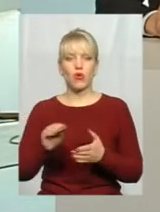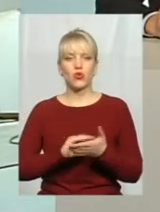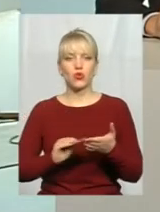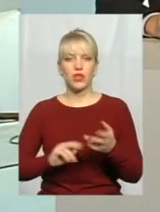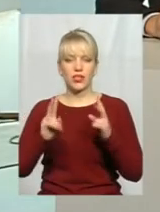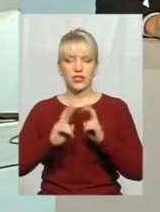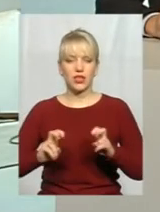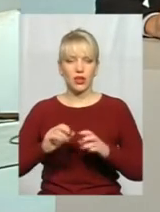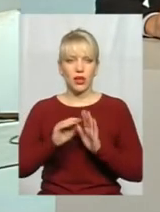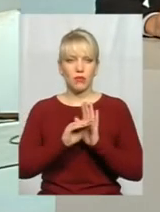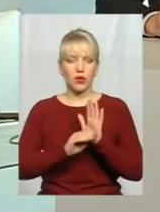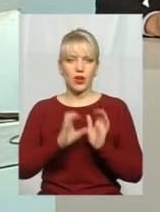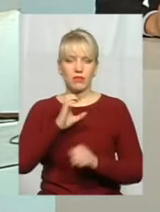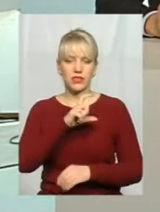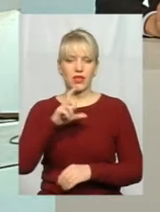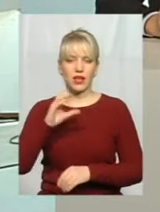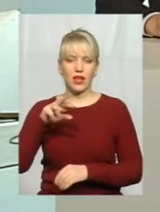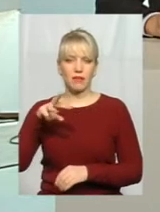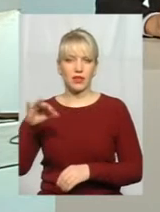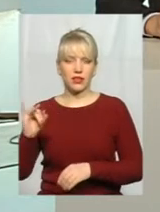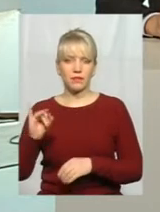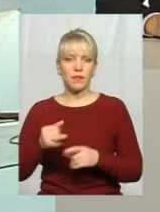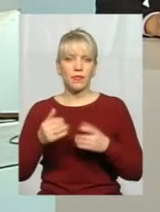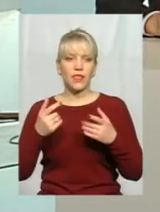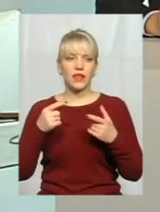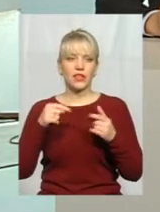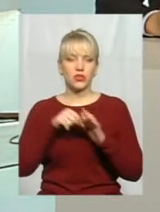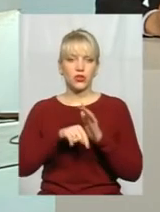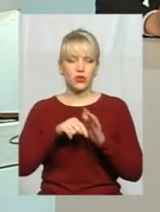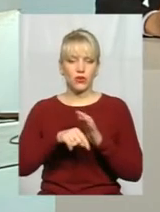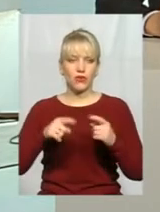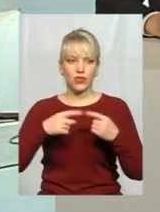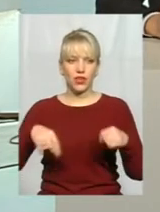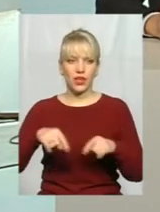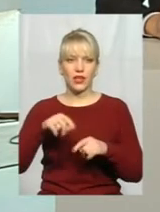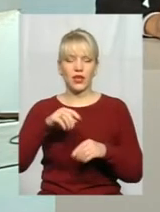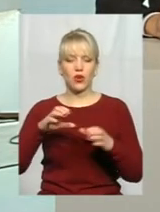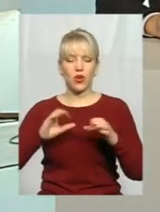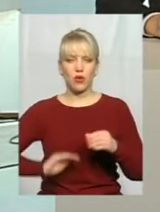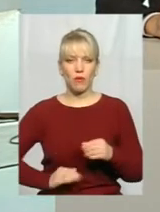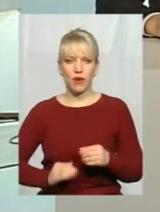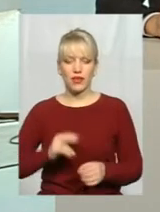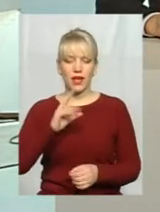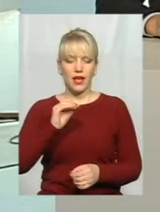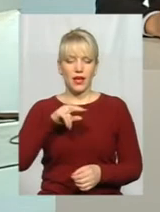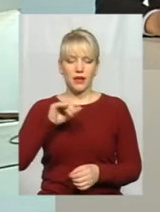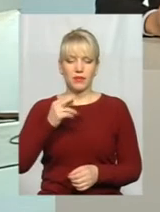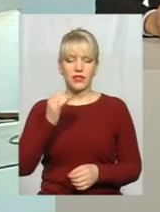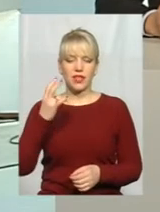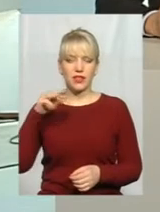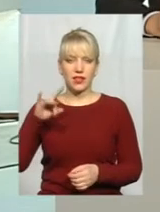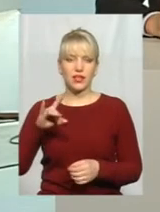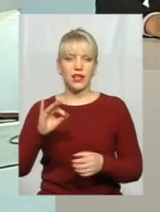розплідування програм-схеми стосовно філії компанії «Епіцентр» на території кримської автономії,